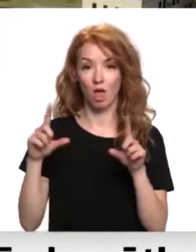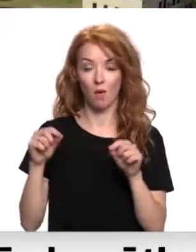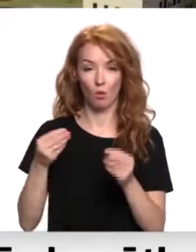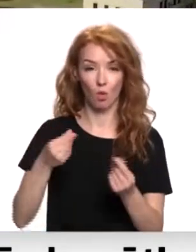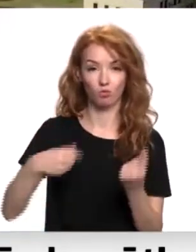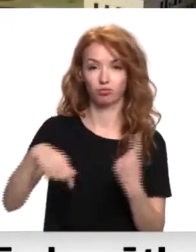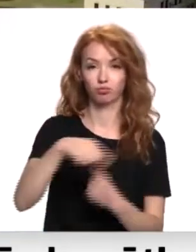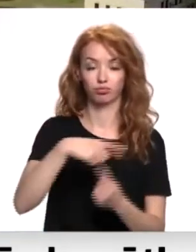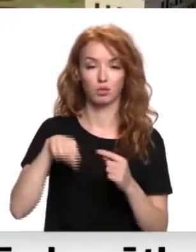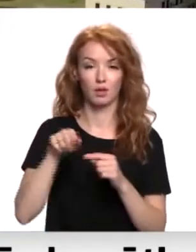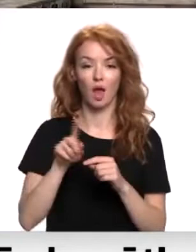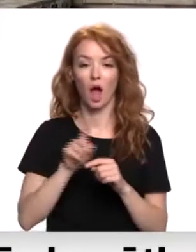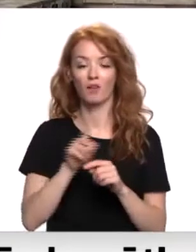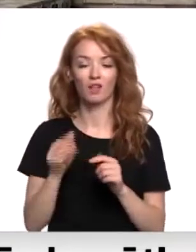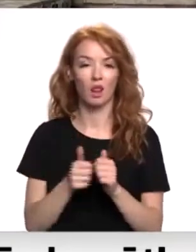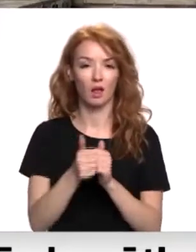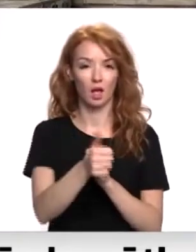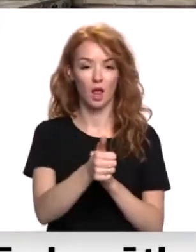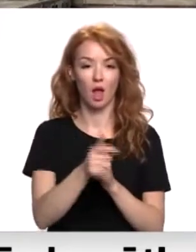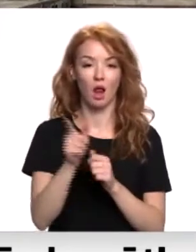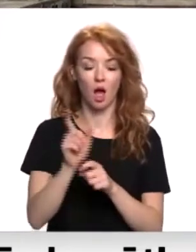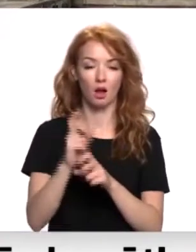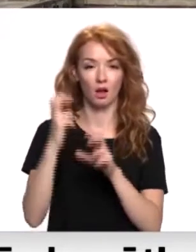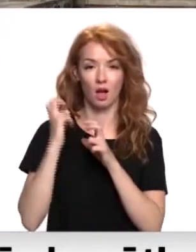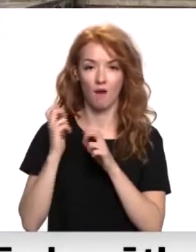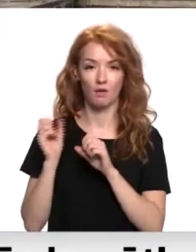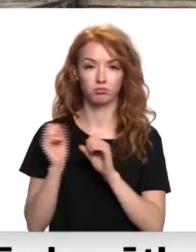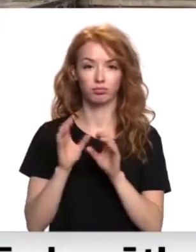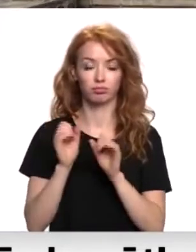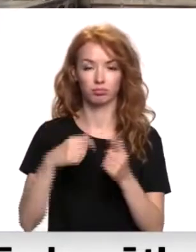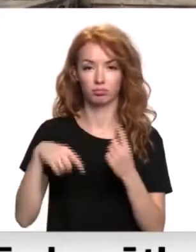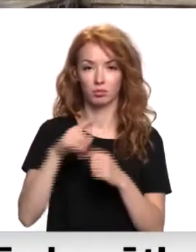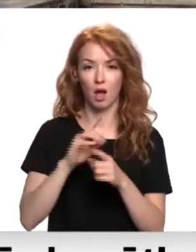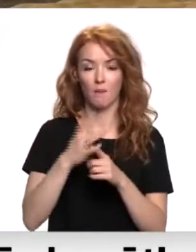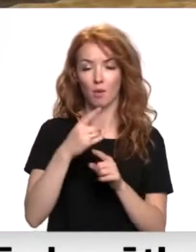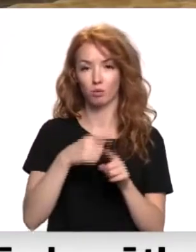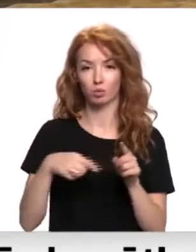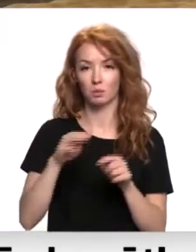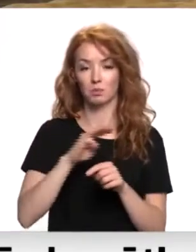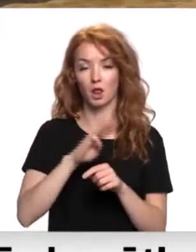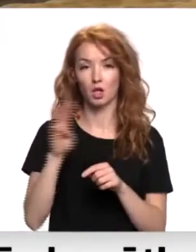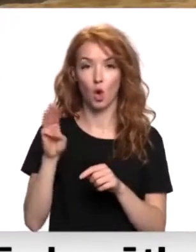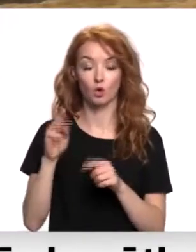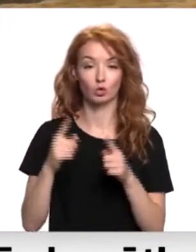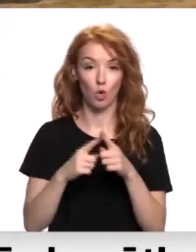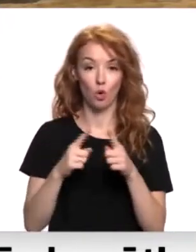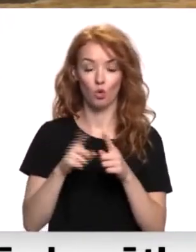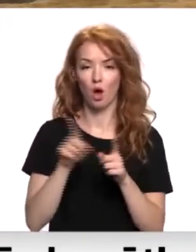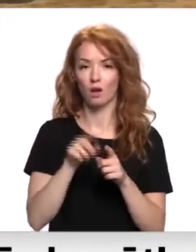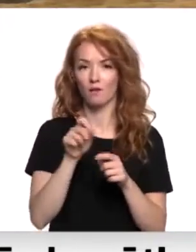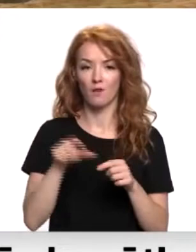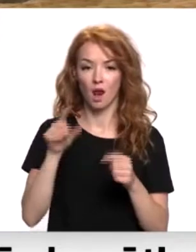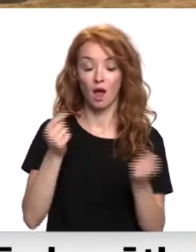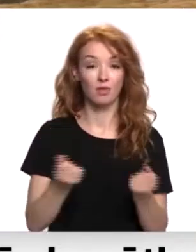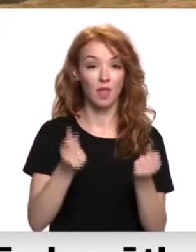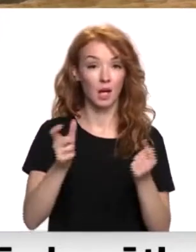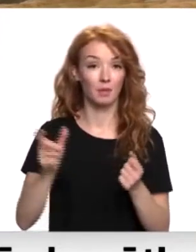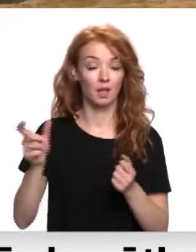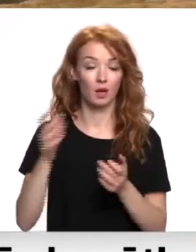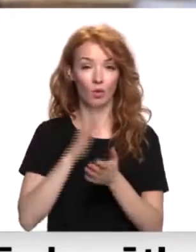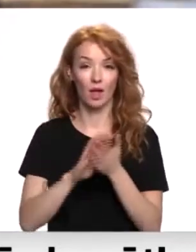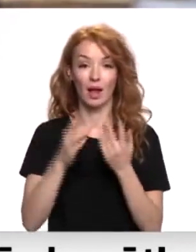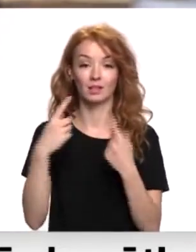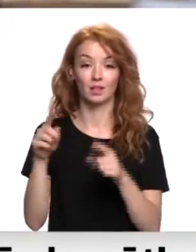apgrozījumu, tā ir top līdera. Kravu apgrozījums ir vairāk nekā pusmiljonus tonu, un tā ir arī krietni vairāk dārbinieku nekā citiem